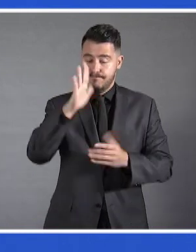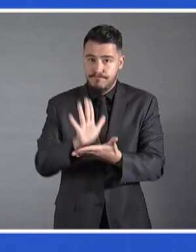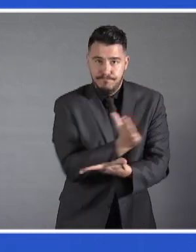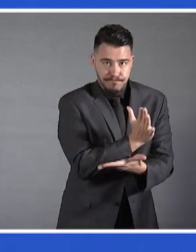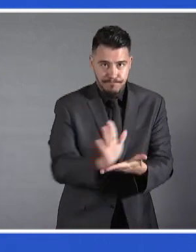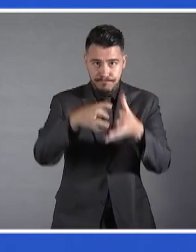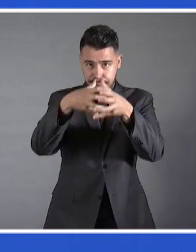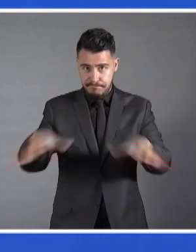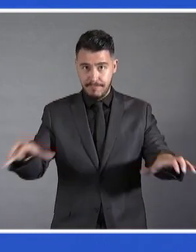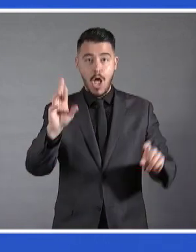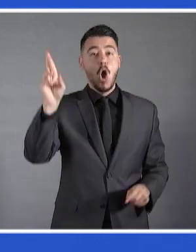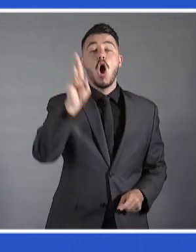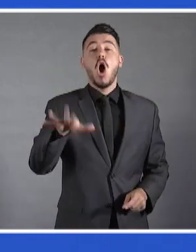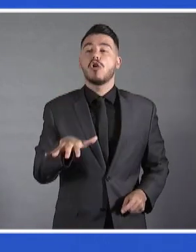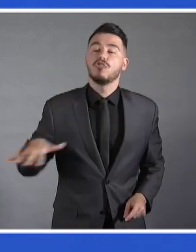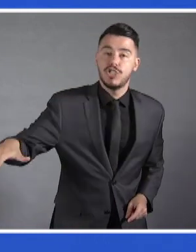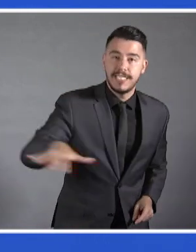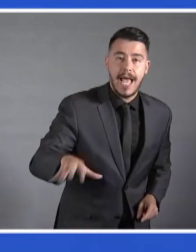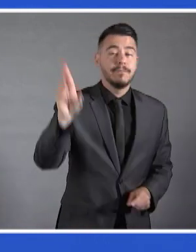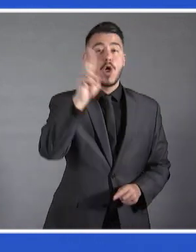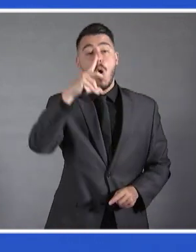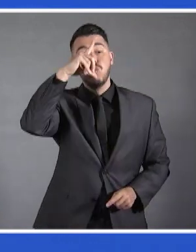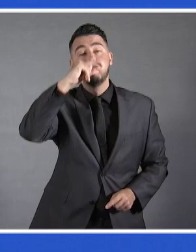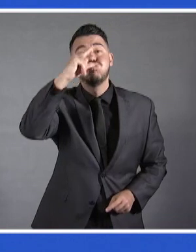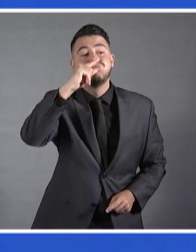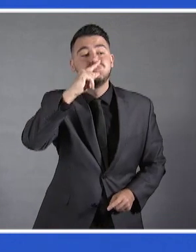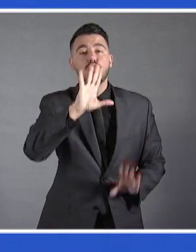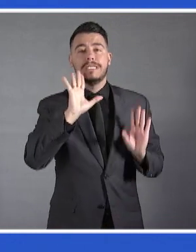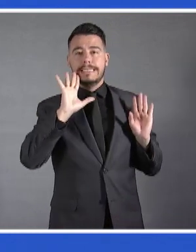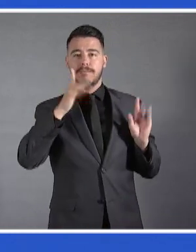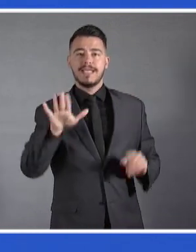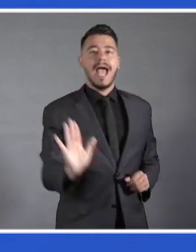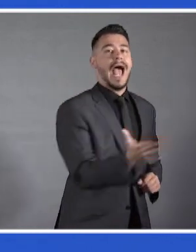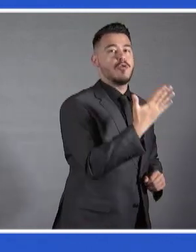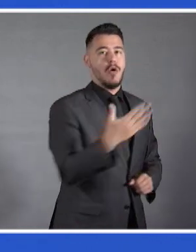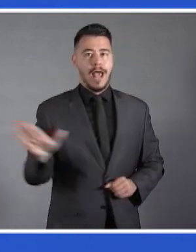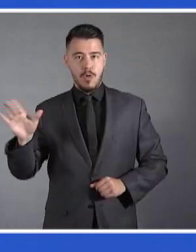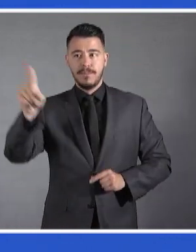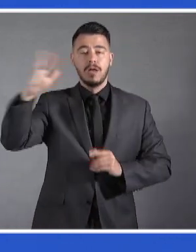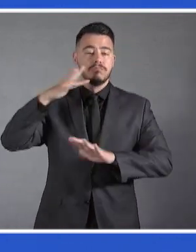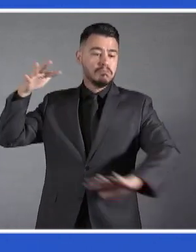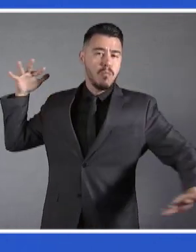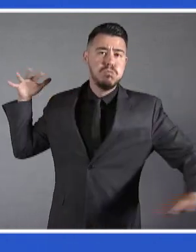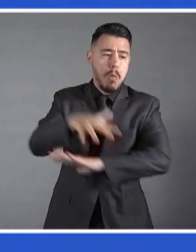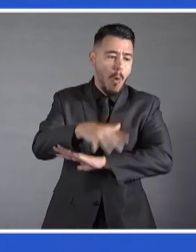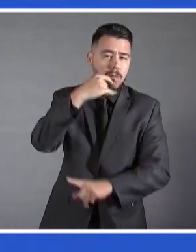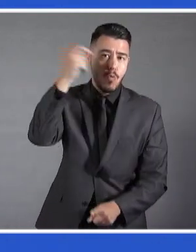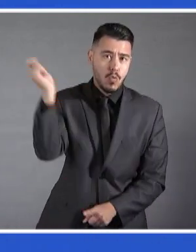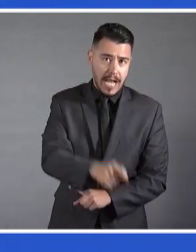απειλεί τη μεταπολεμική αρχιτεκτονική ασφάλειας και ήδη έχει αλλάξει δραστικά τα παγκόσμια